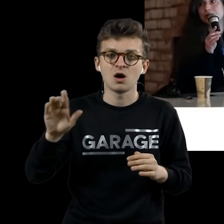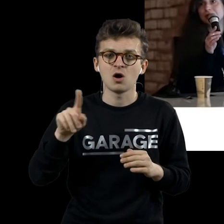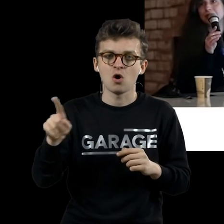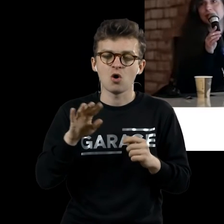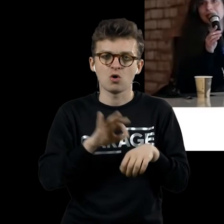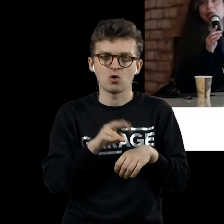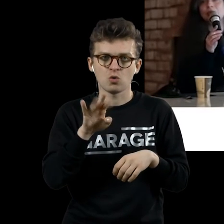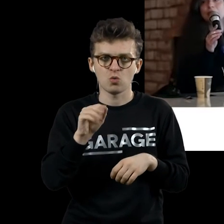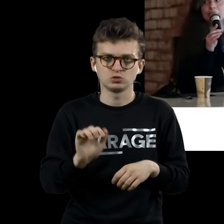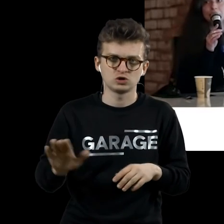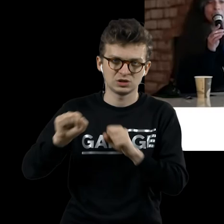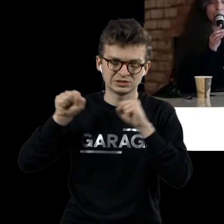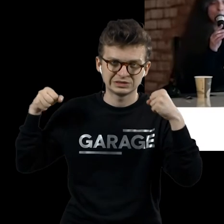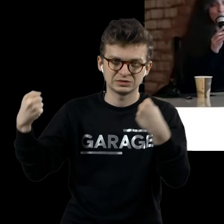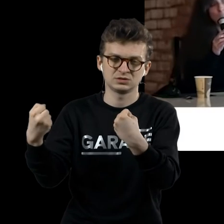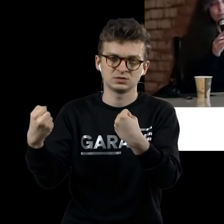кожей.